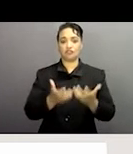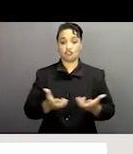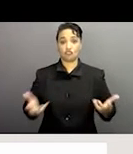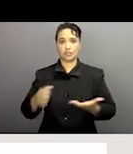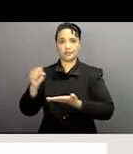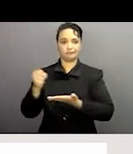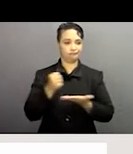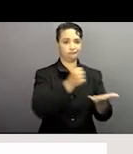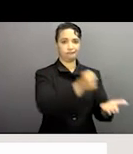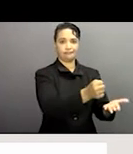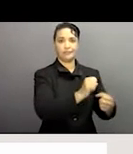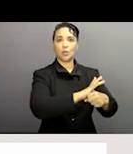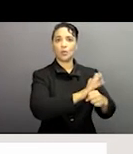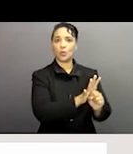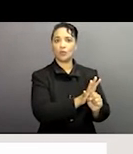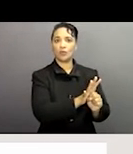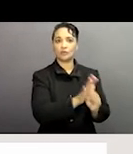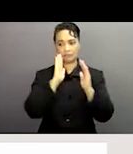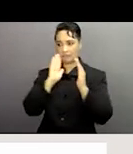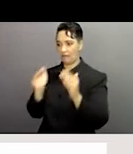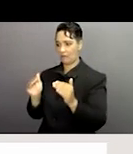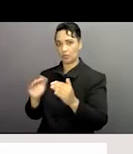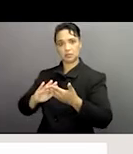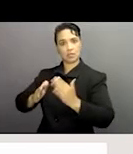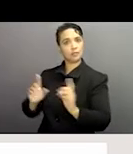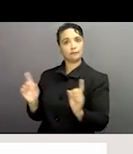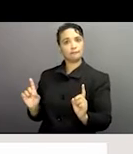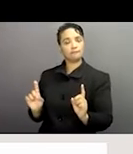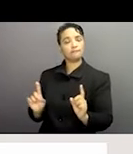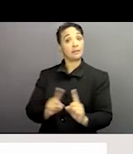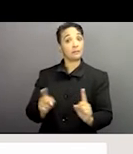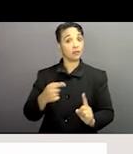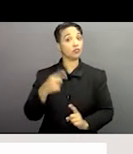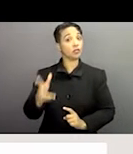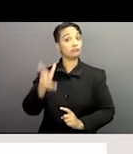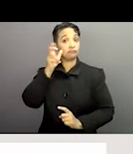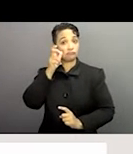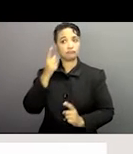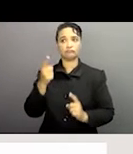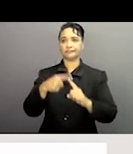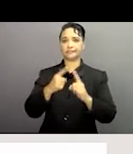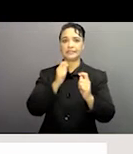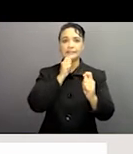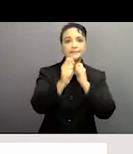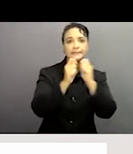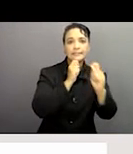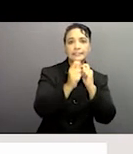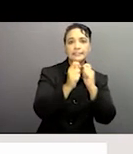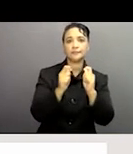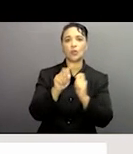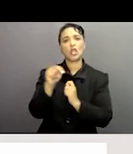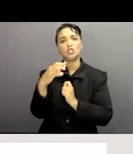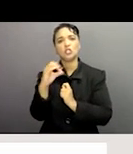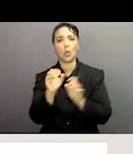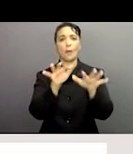ressources et la distribution de ces ressources. Mais comme nous l'avons entendu à partir des interviews que nous